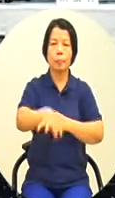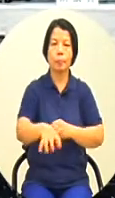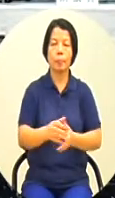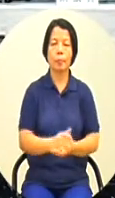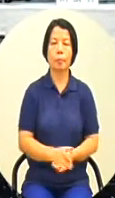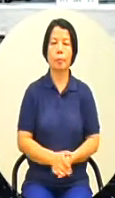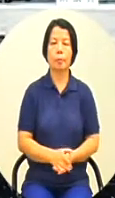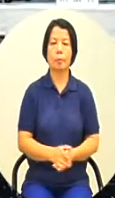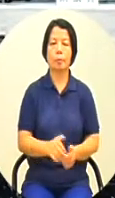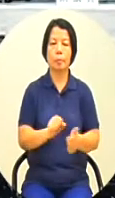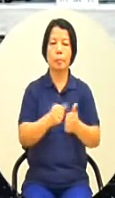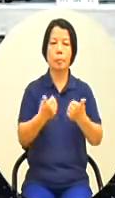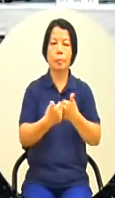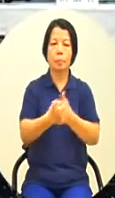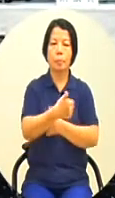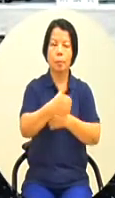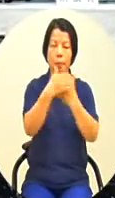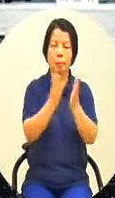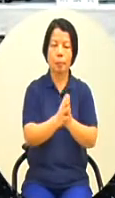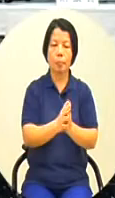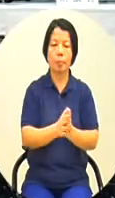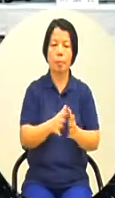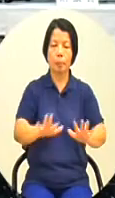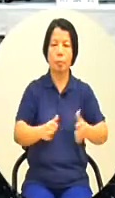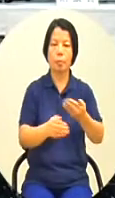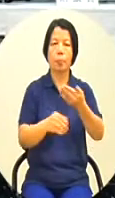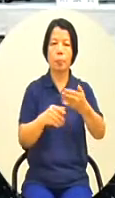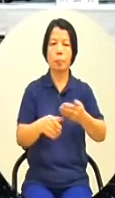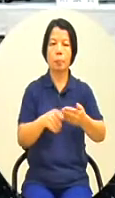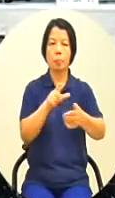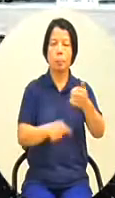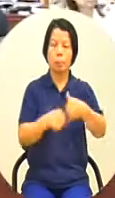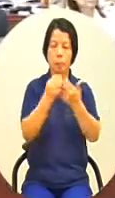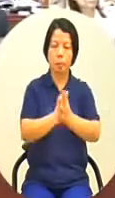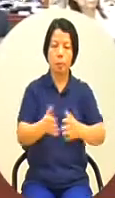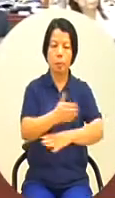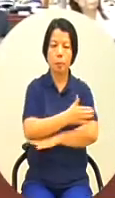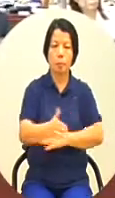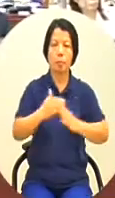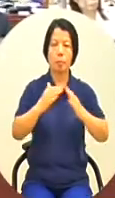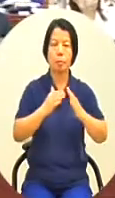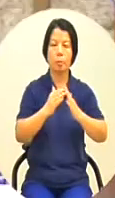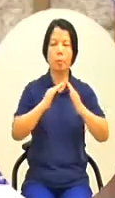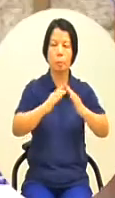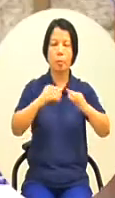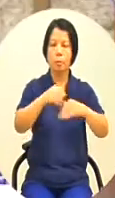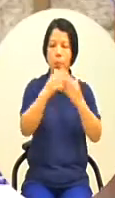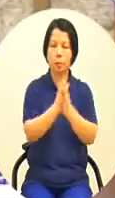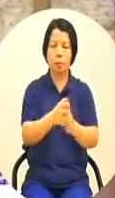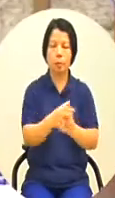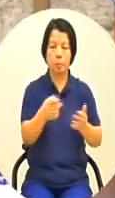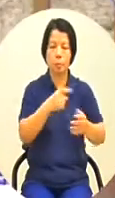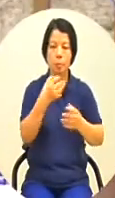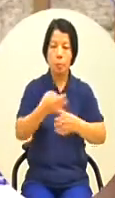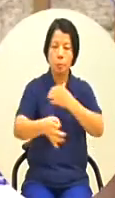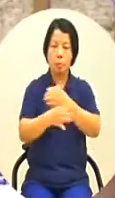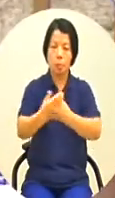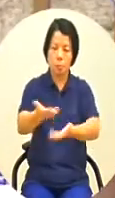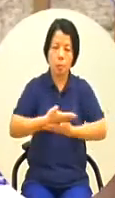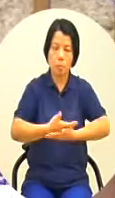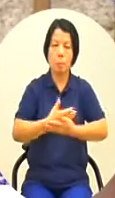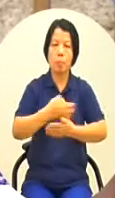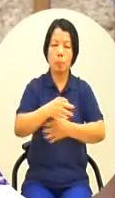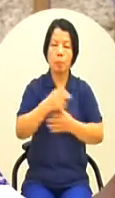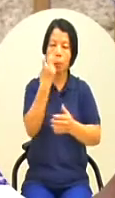副議長各位議會的議員第9案是高雄市城鄉發展及都市更新基金收支管理及運用自治條例